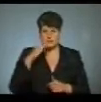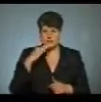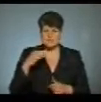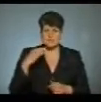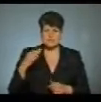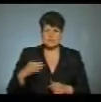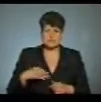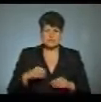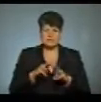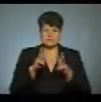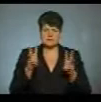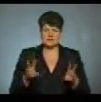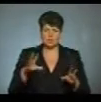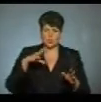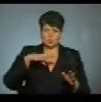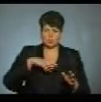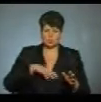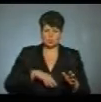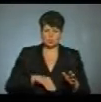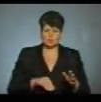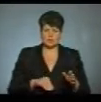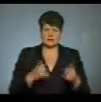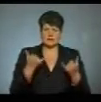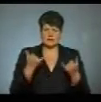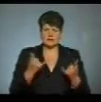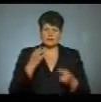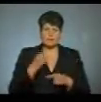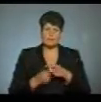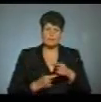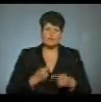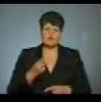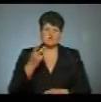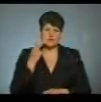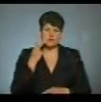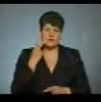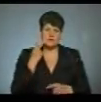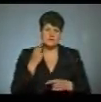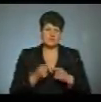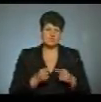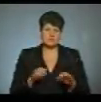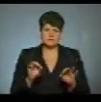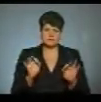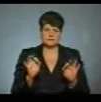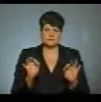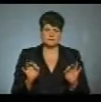і Святого Духа, нині повсяк час і навіть і влічні.